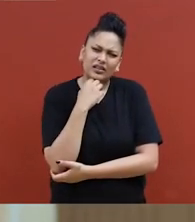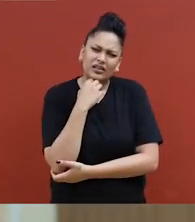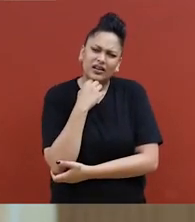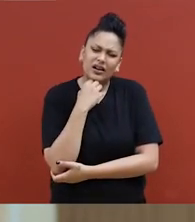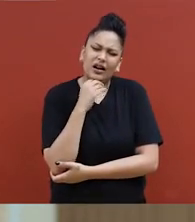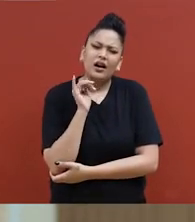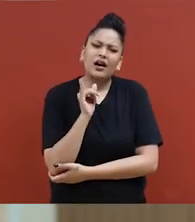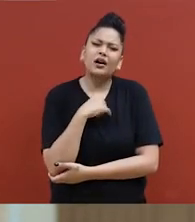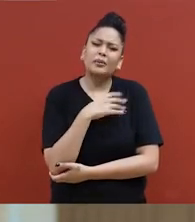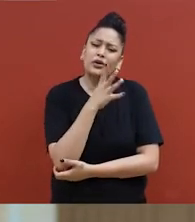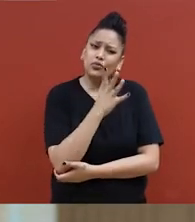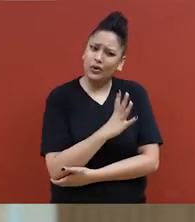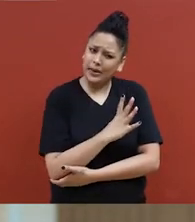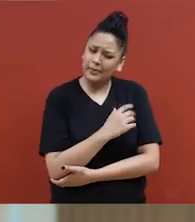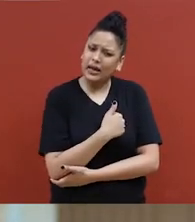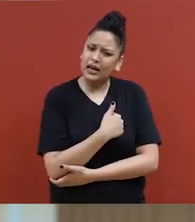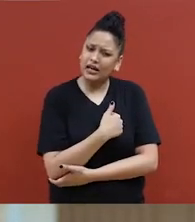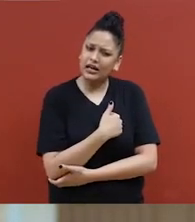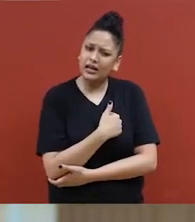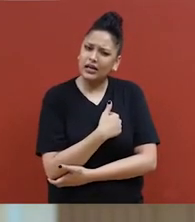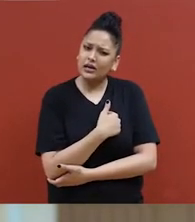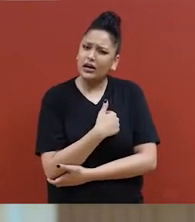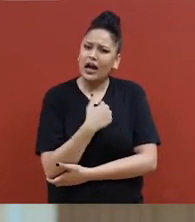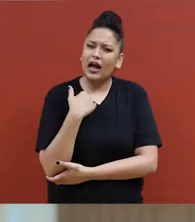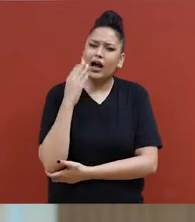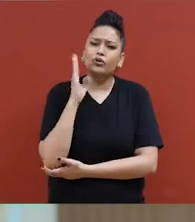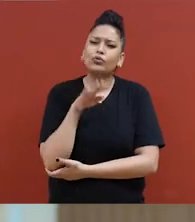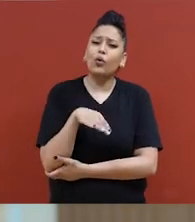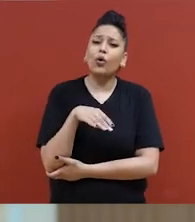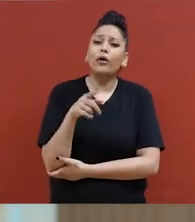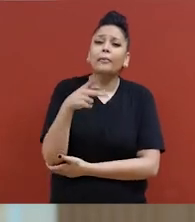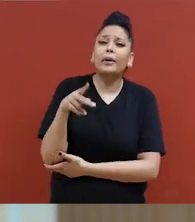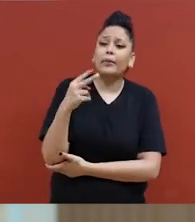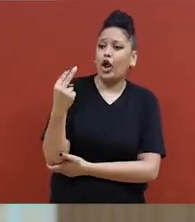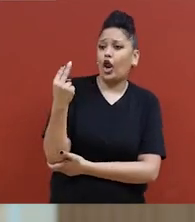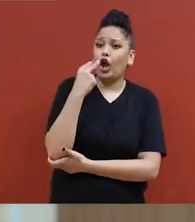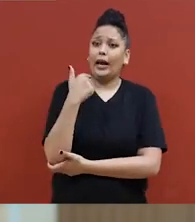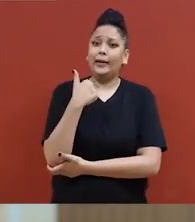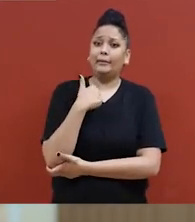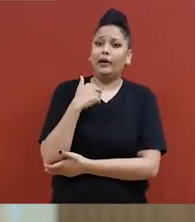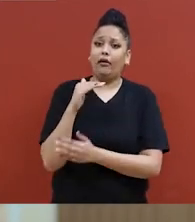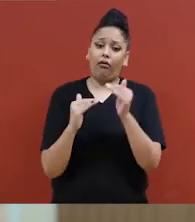j'ai toujours su que je n'étais pas considérée comme l'égal d'un homme.